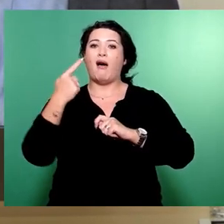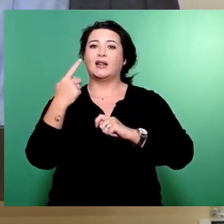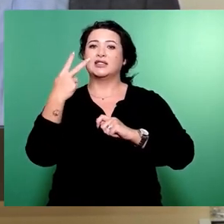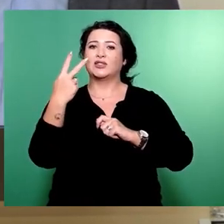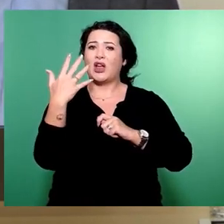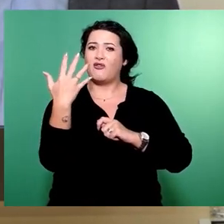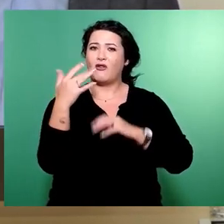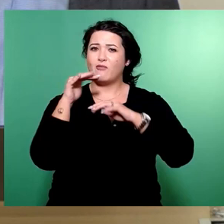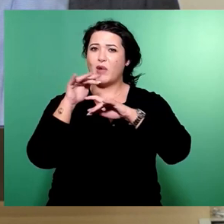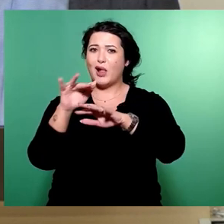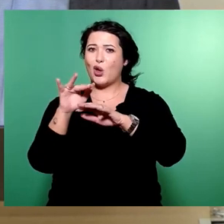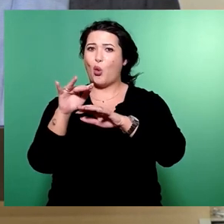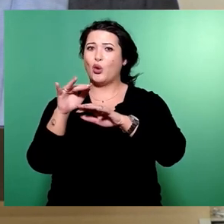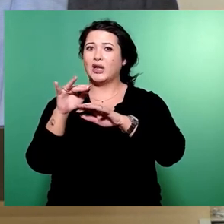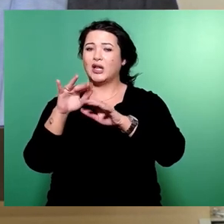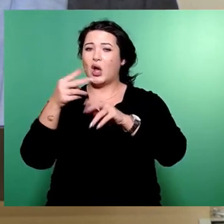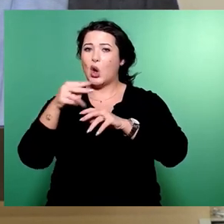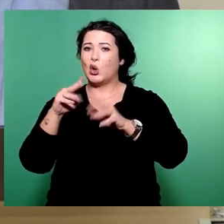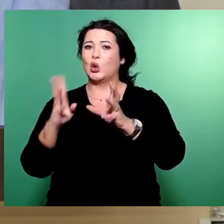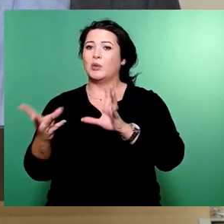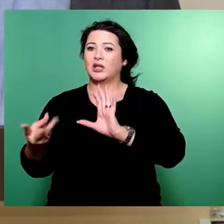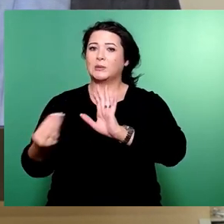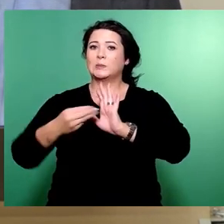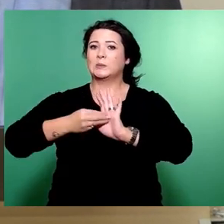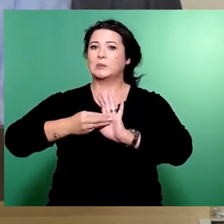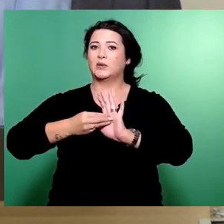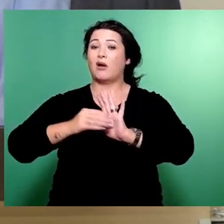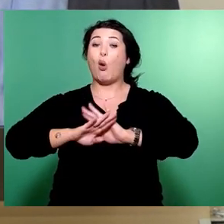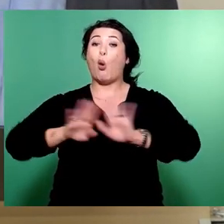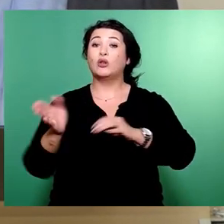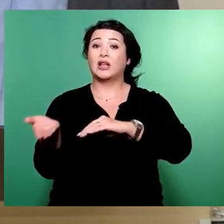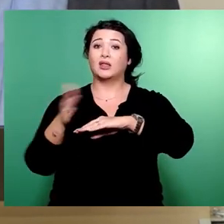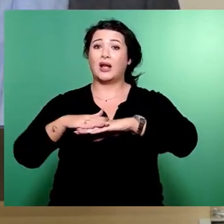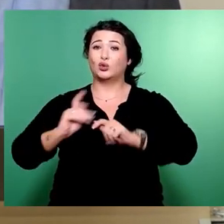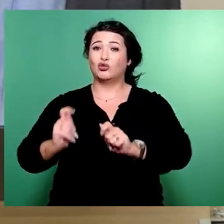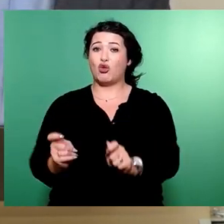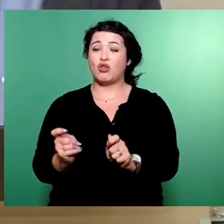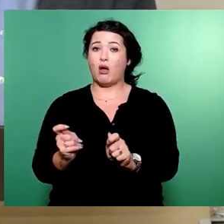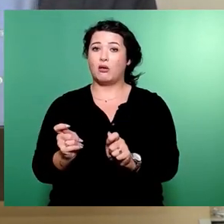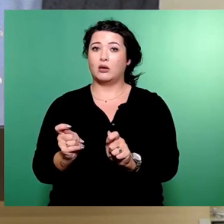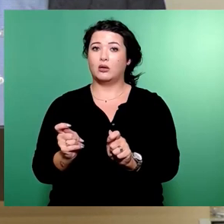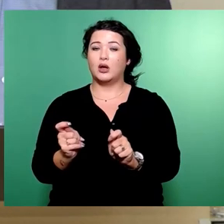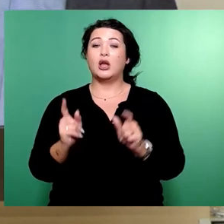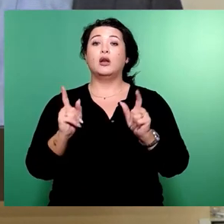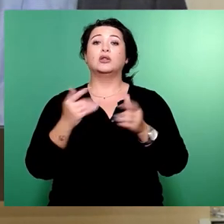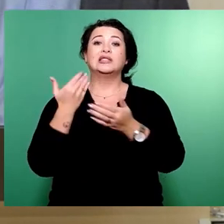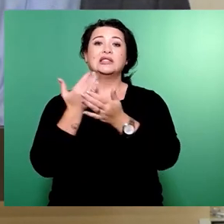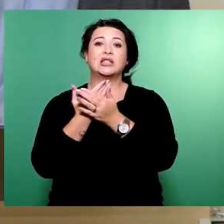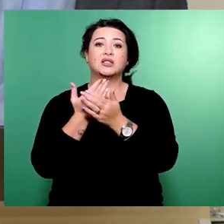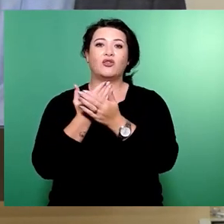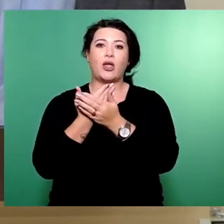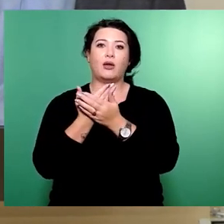Haushalt einzustellen, erfolgt ohne Deckungsvorschlag und führt damit zu einer weiteren